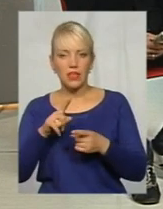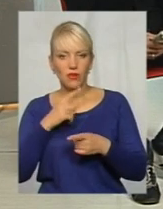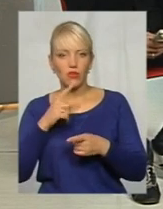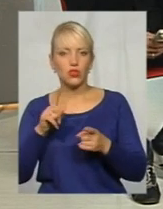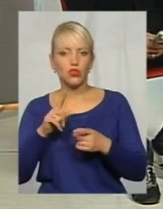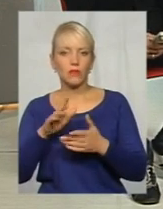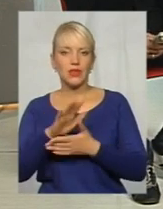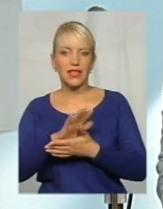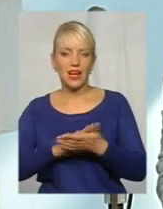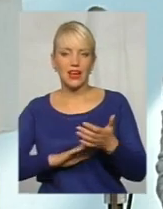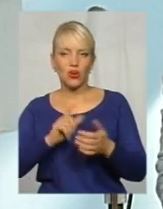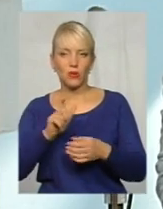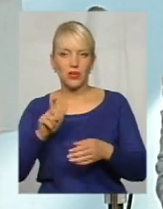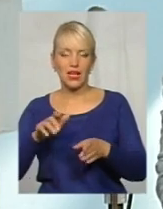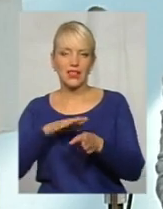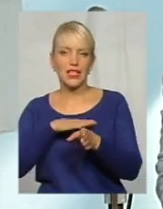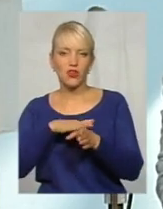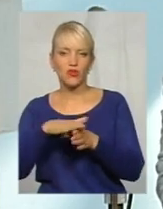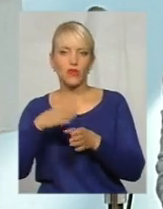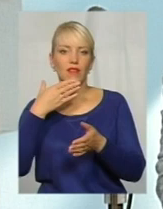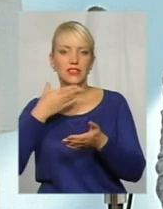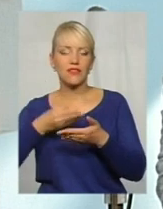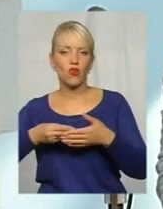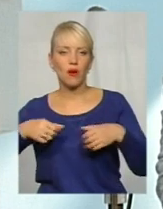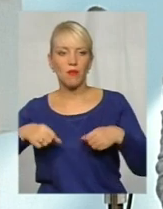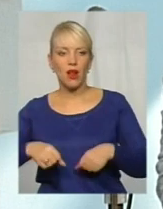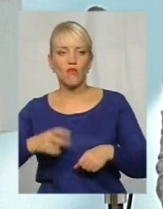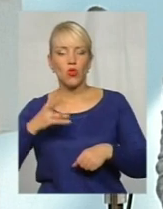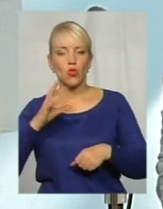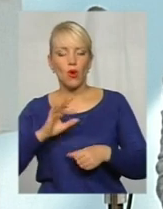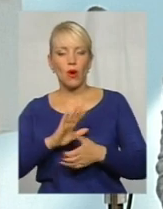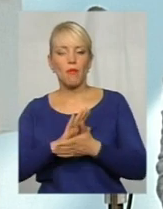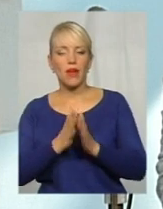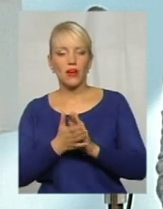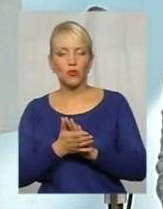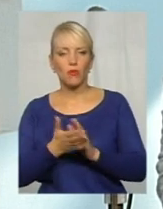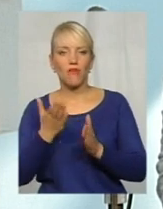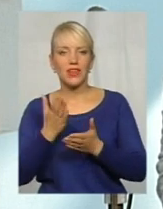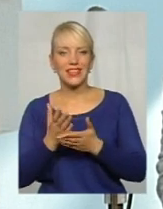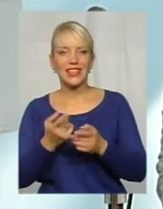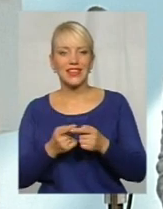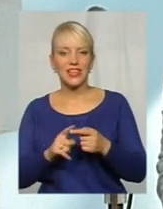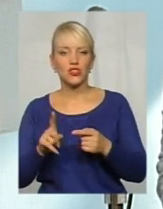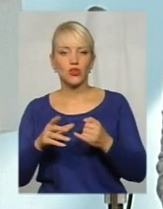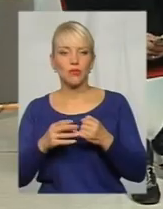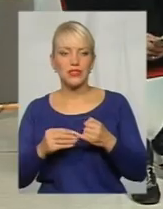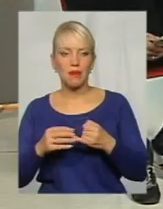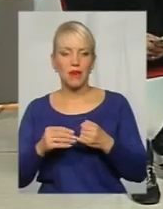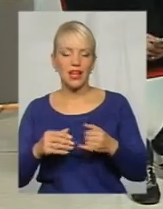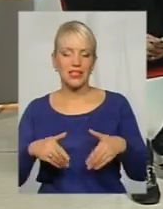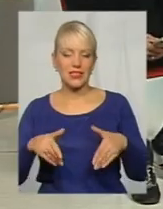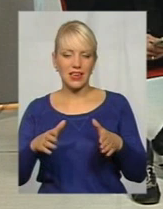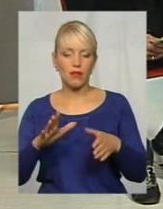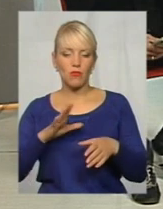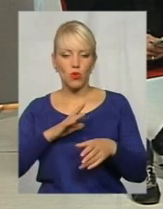реалізували своє право. Але передумовую і є те, щоб земельні ділянки були повернуті